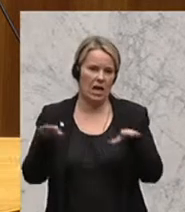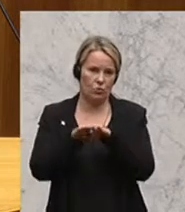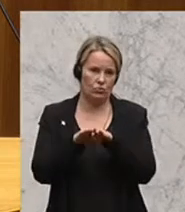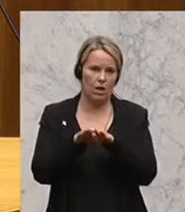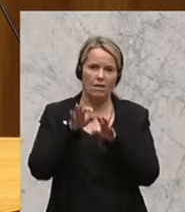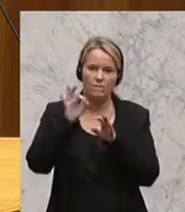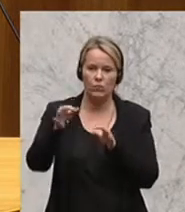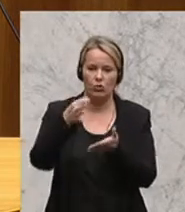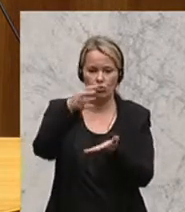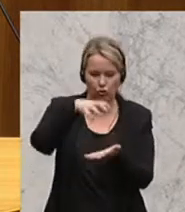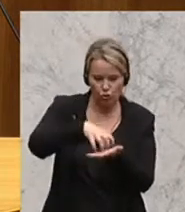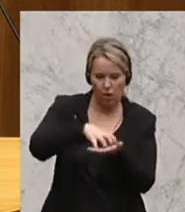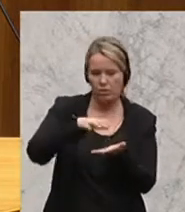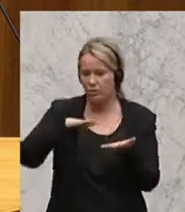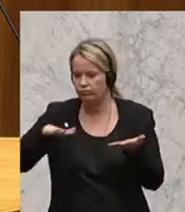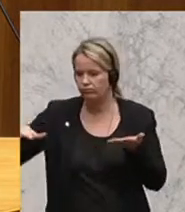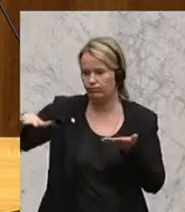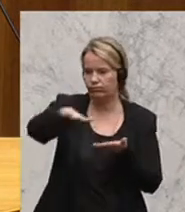urbanen Raum.